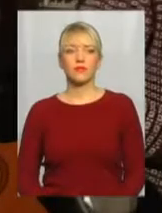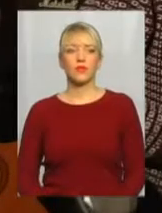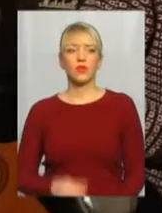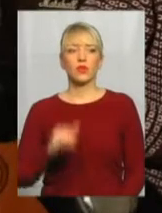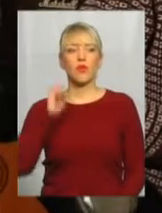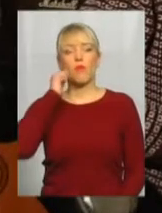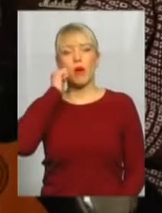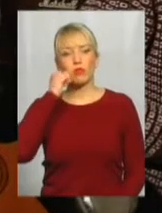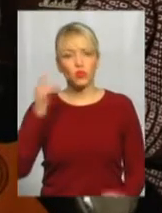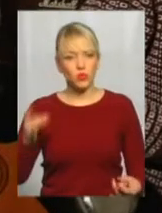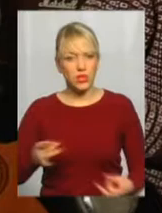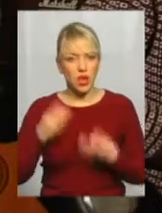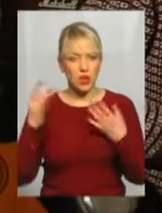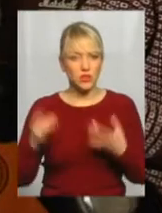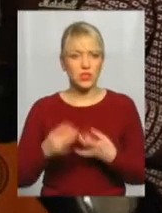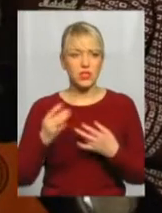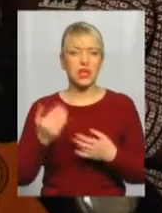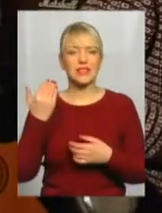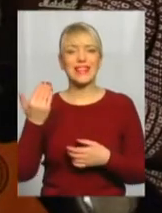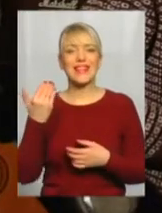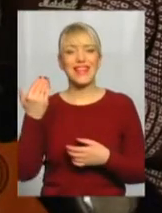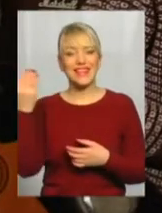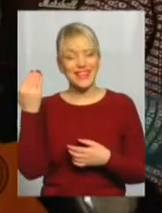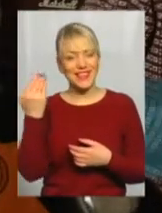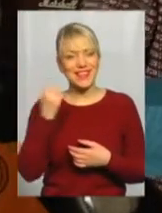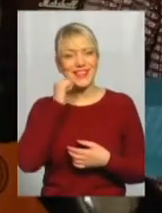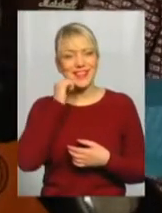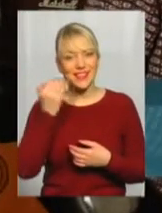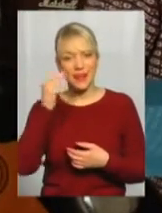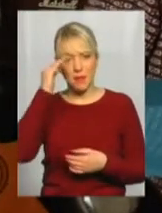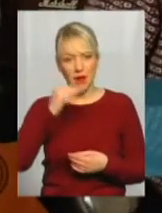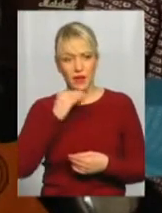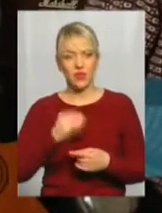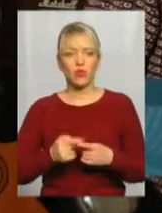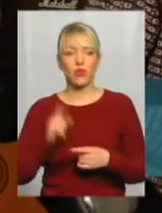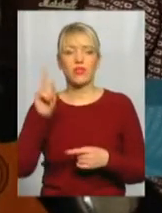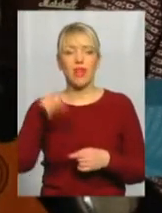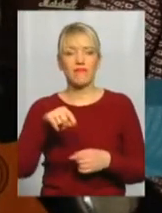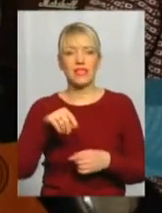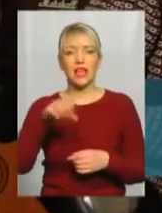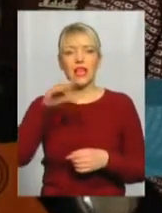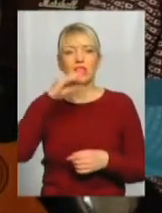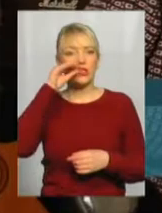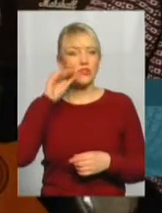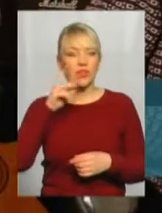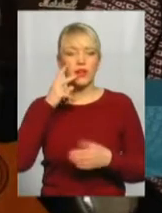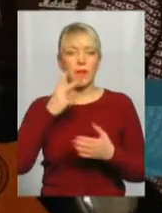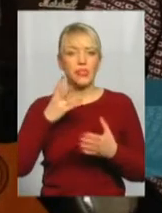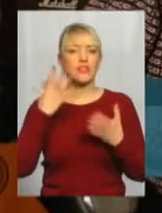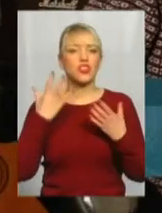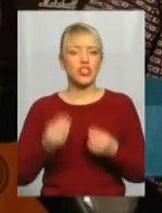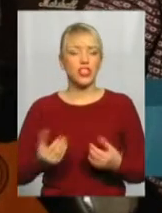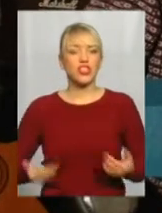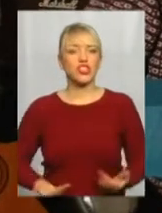Бабуся розказувала, бо її батько, навіть Шевченка, бачив ще живим, він